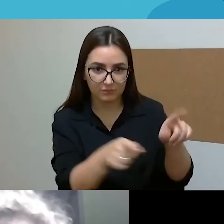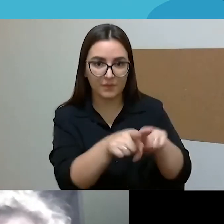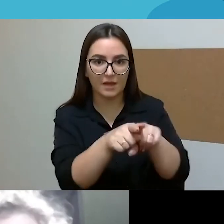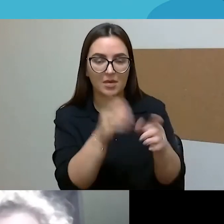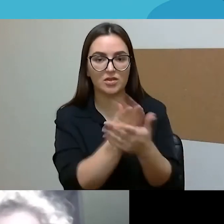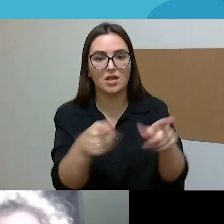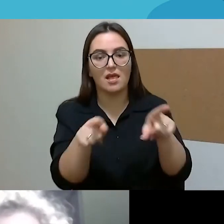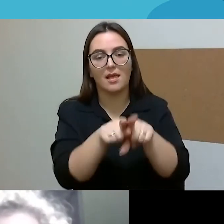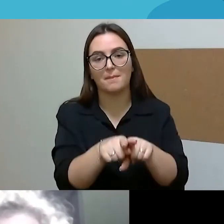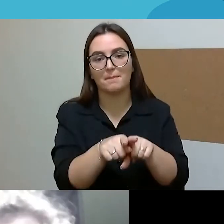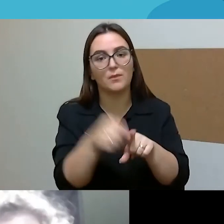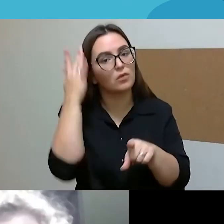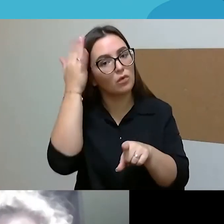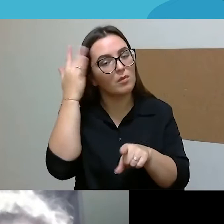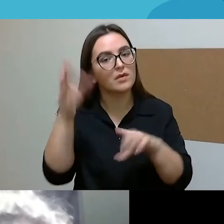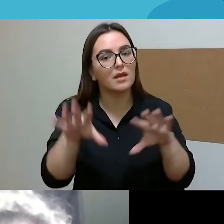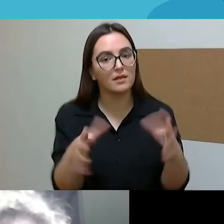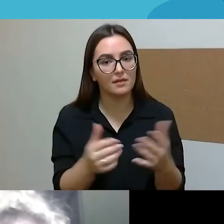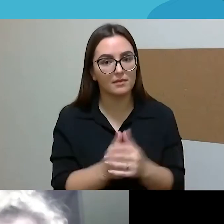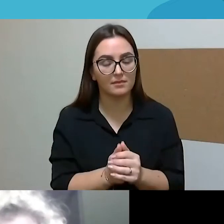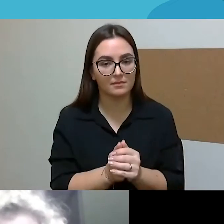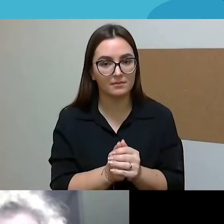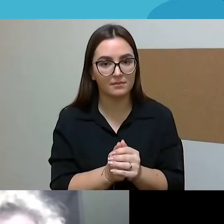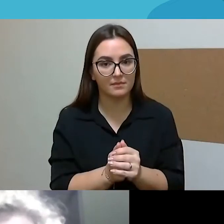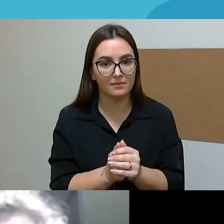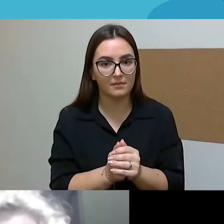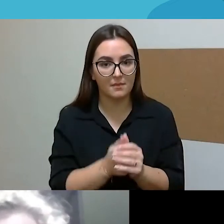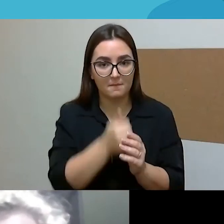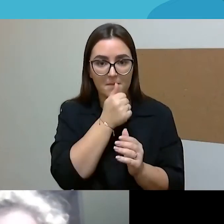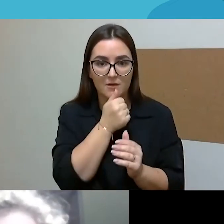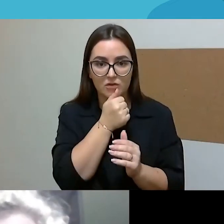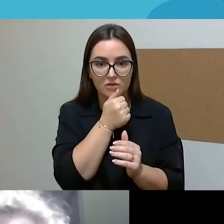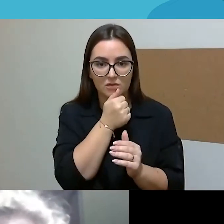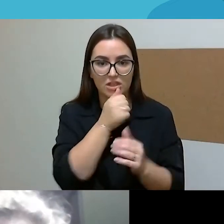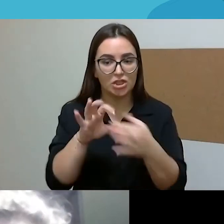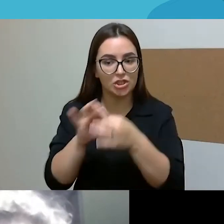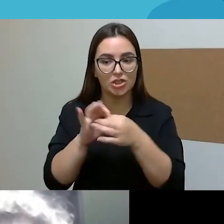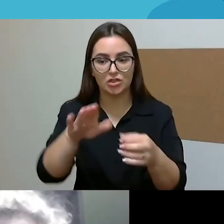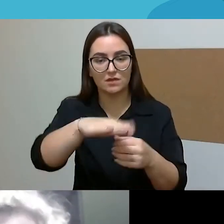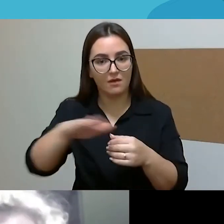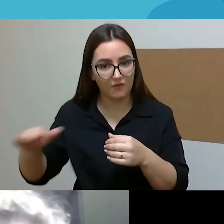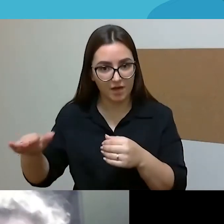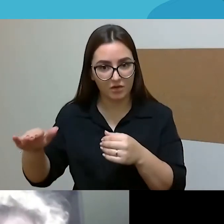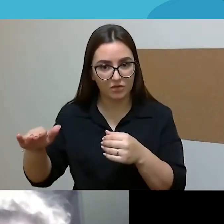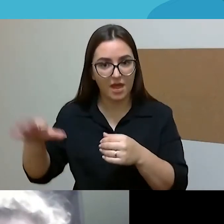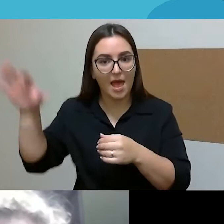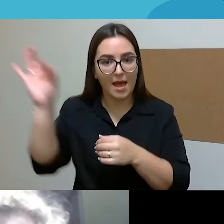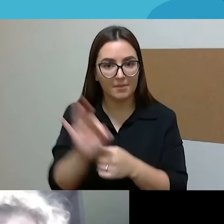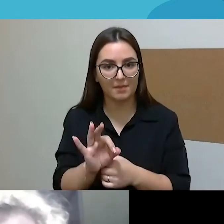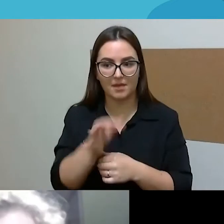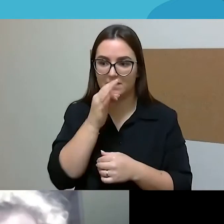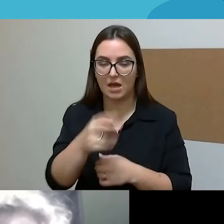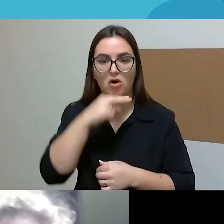odegą, kad bendrai paėmus santykėje su vaiku dažniaus skambėdavo tėvo paminėjimas.